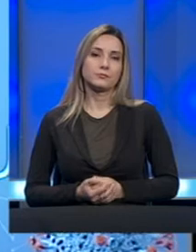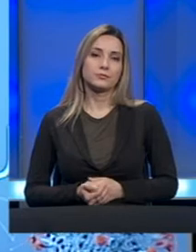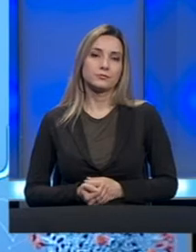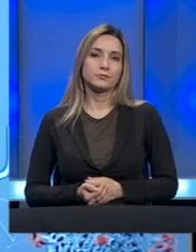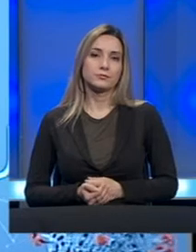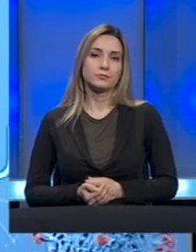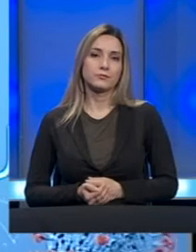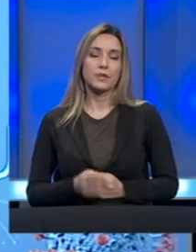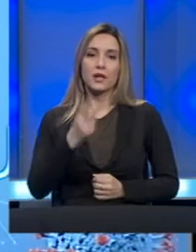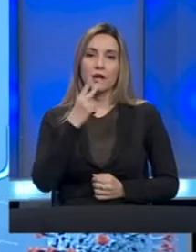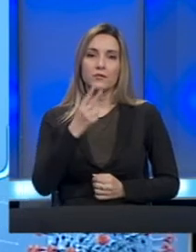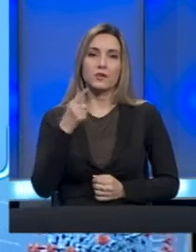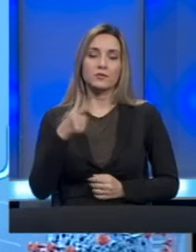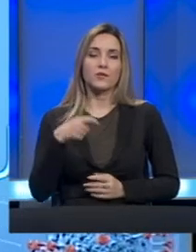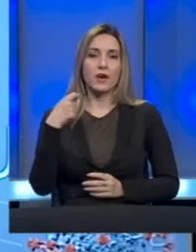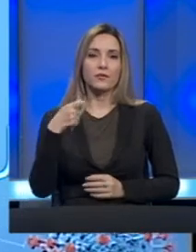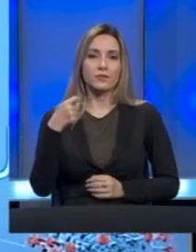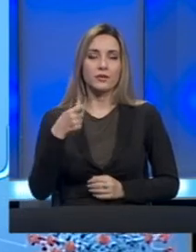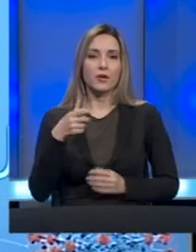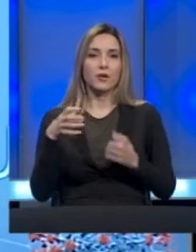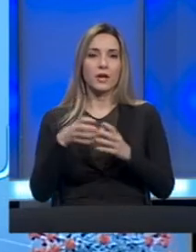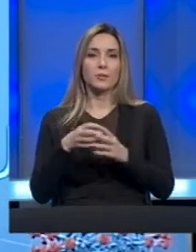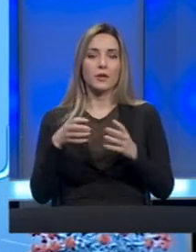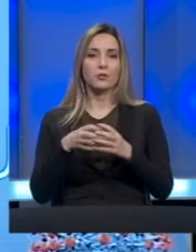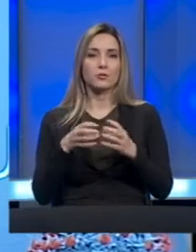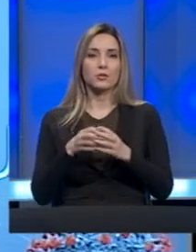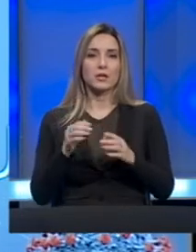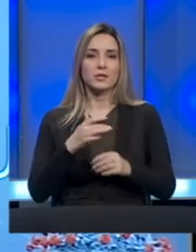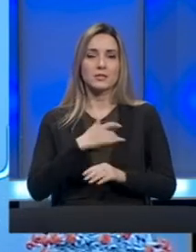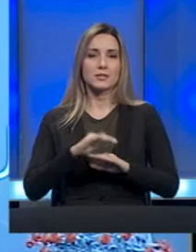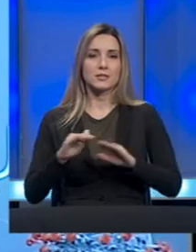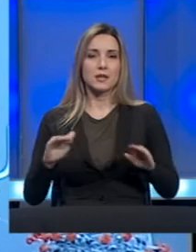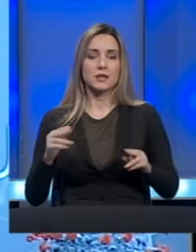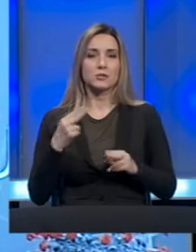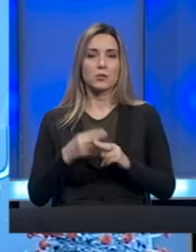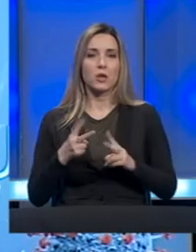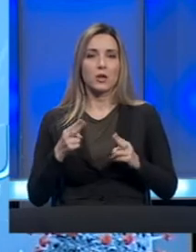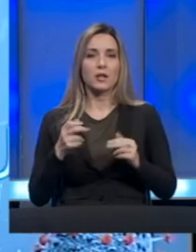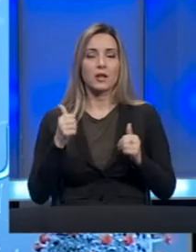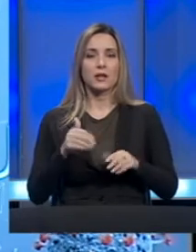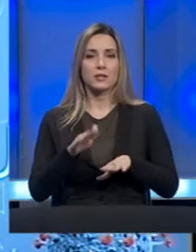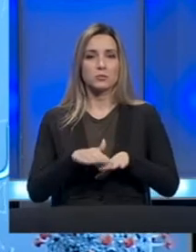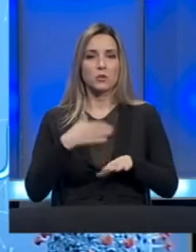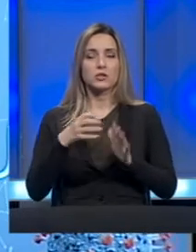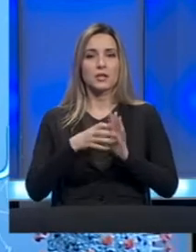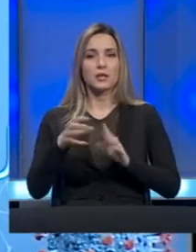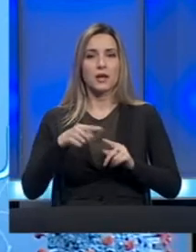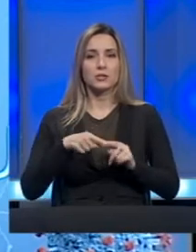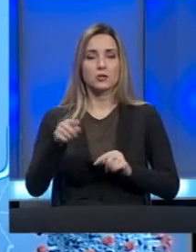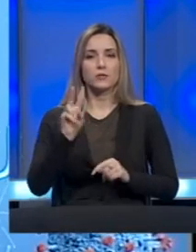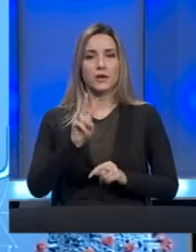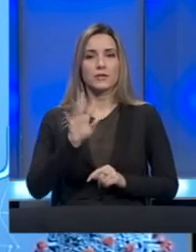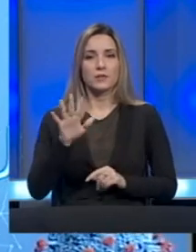Uvidjeli ste ovaj video. Kampanja Udruženja srca za djecu oboljelu od raka počinje danas i trajeće do 25.